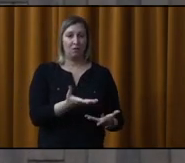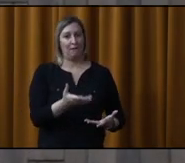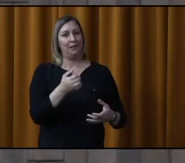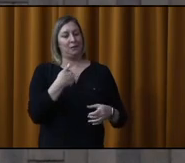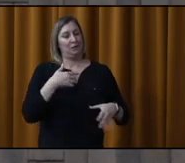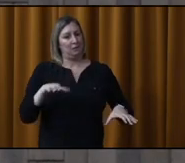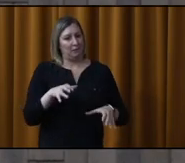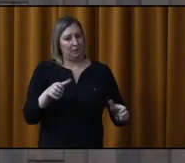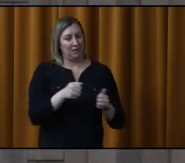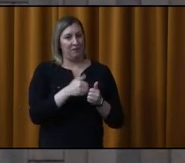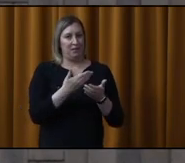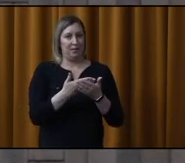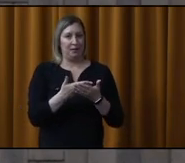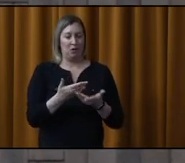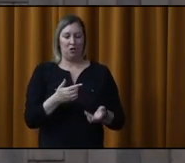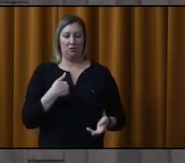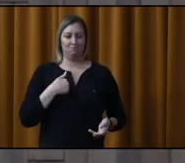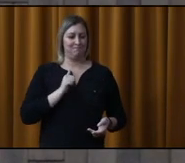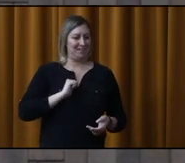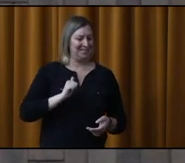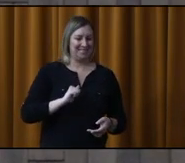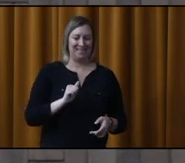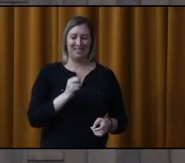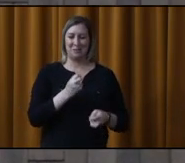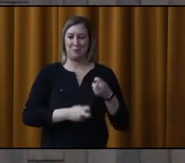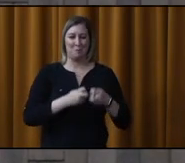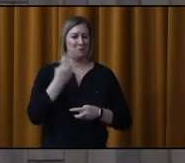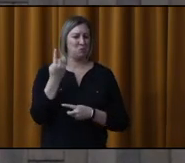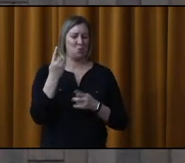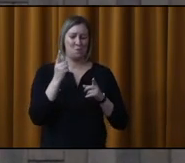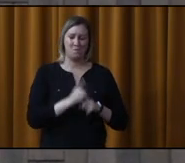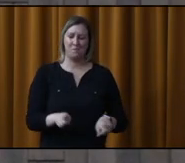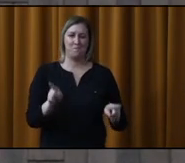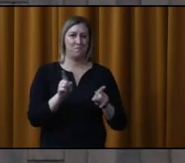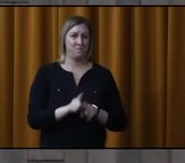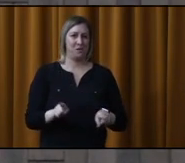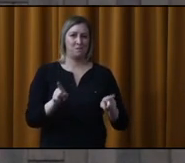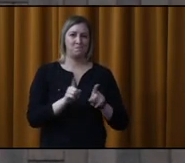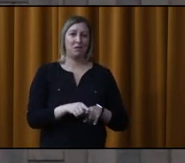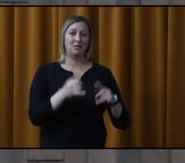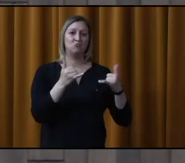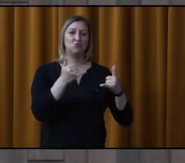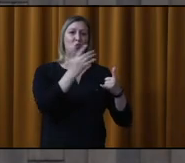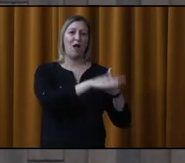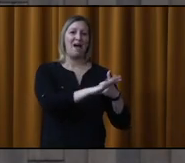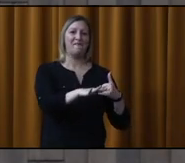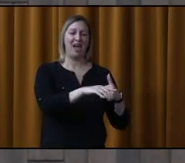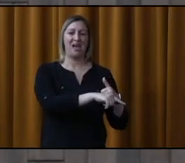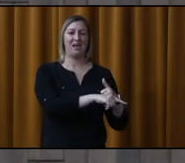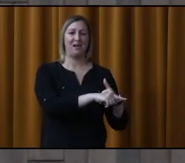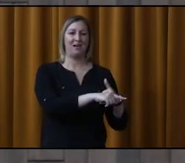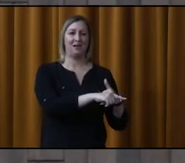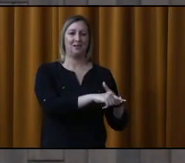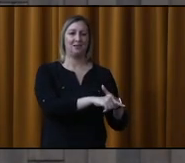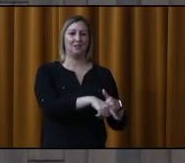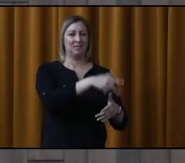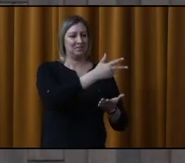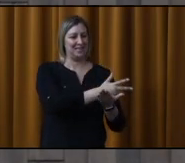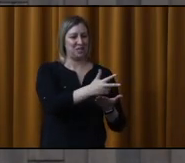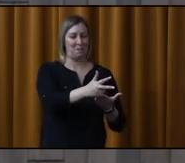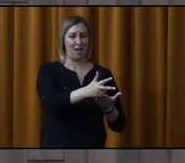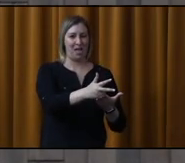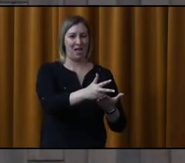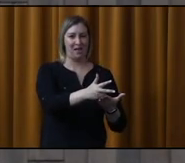est là, peu importe la configuration qu'on avait, on a toujours le même problème. Les modules de jeu pour enfants sont directement dans le stationnement qui est